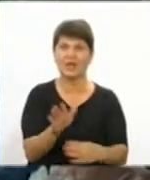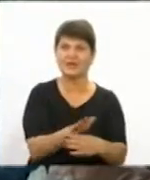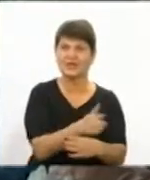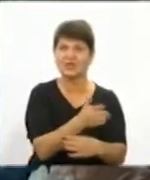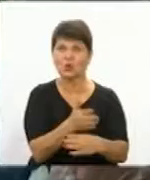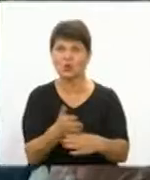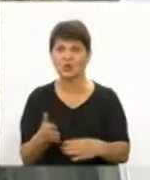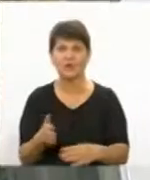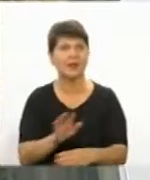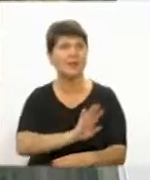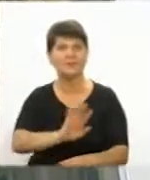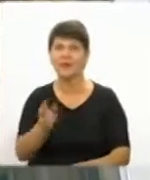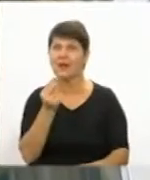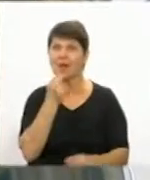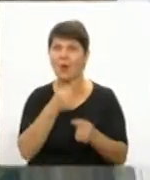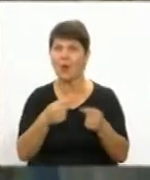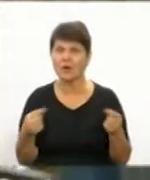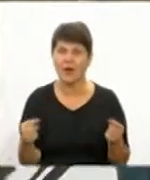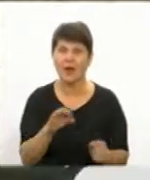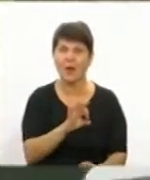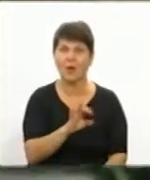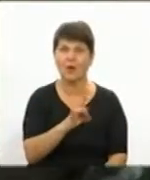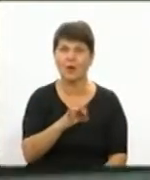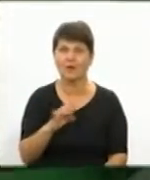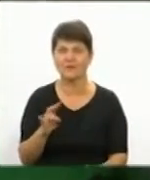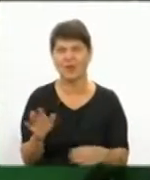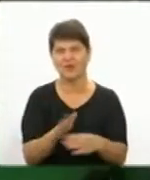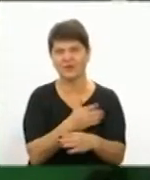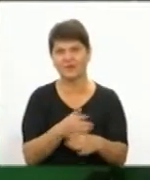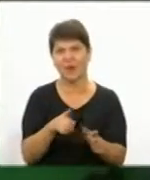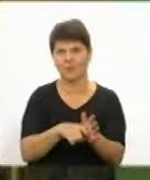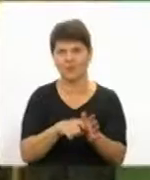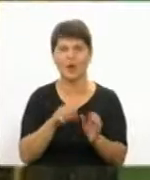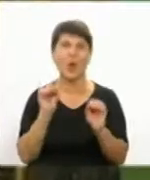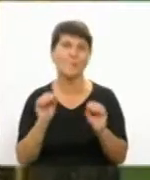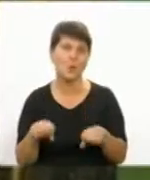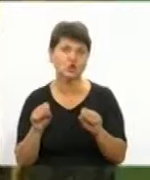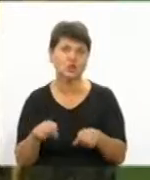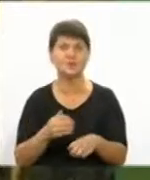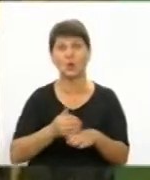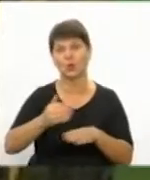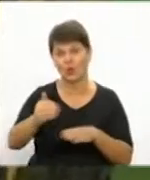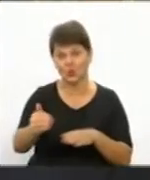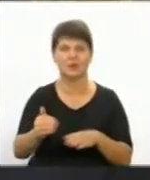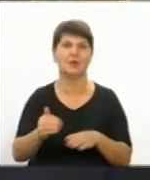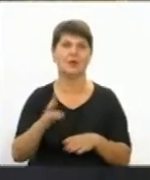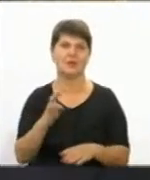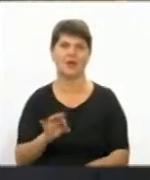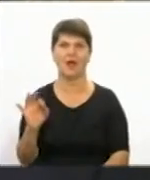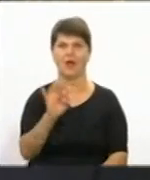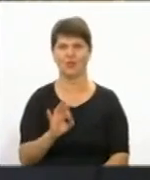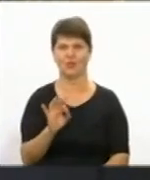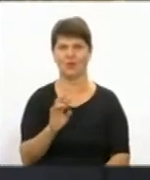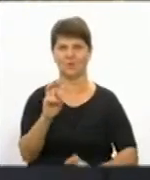органіку будуть вести, а більшість, якщо буде привозити відсортоване сміття, можливо вийти десь на ноль, щоб